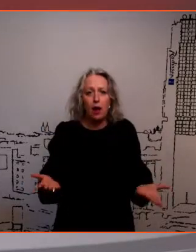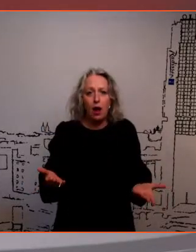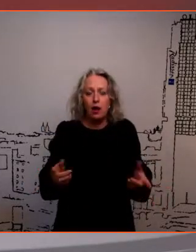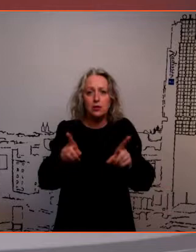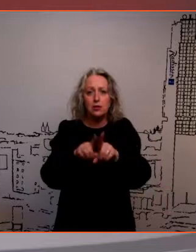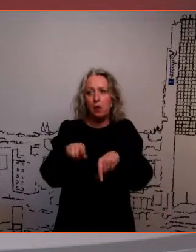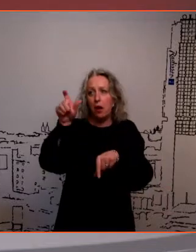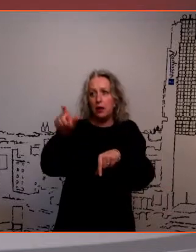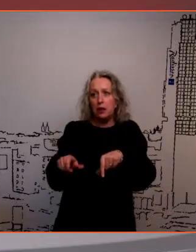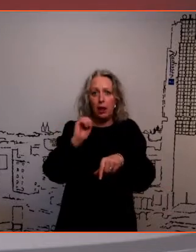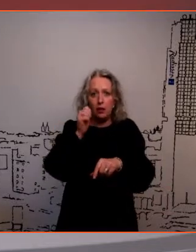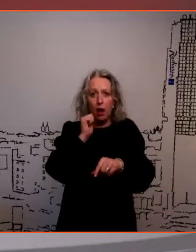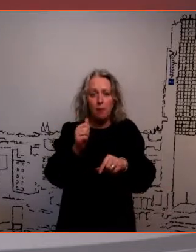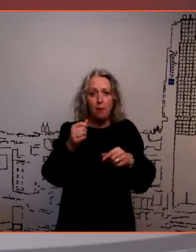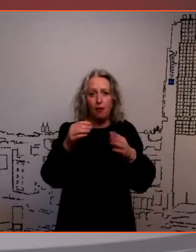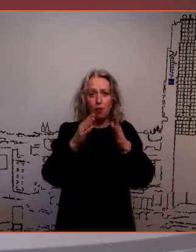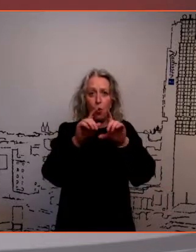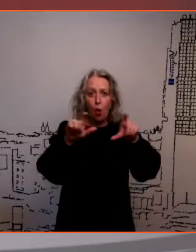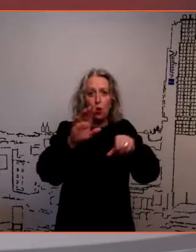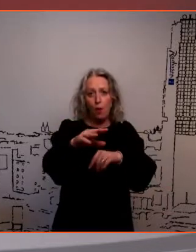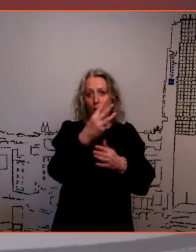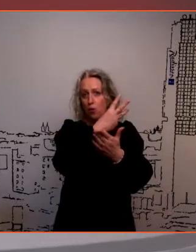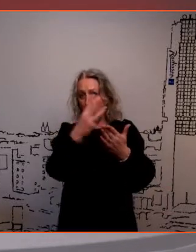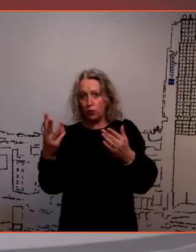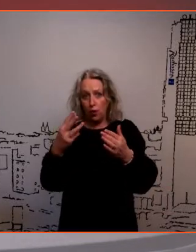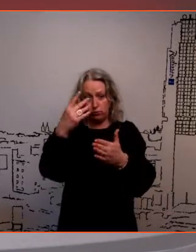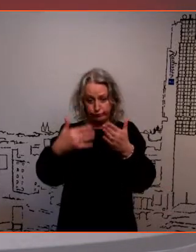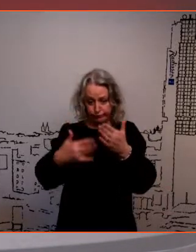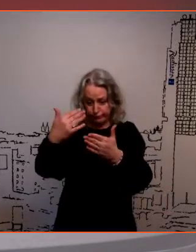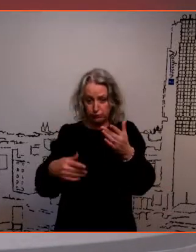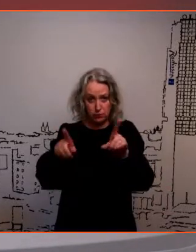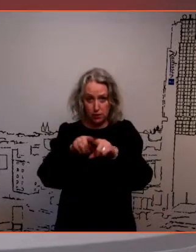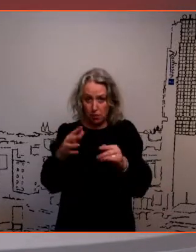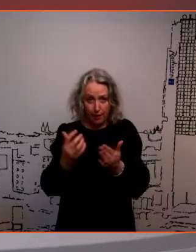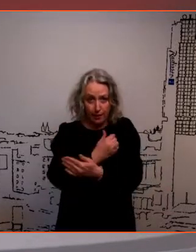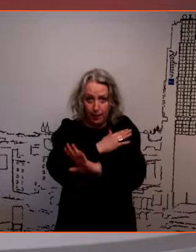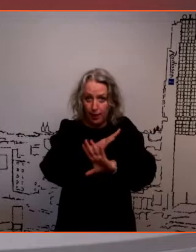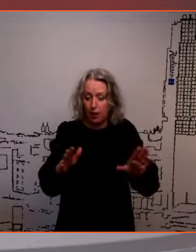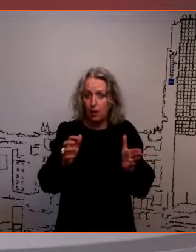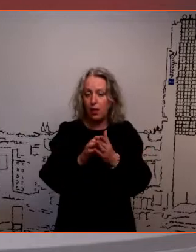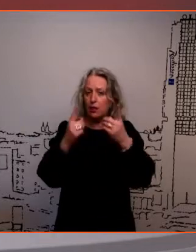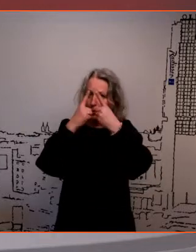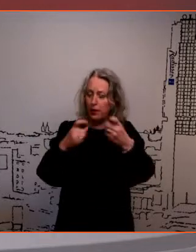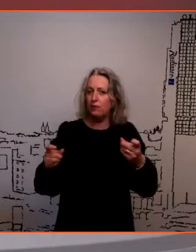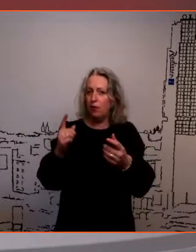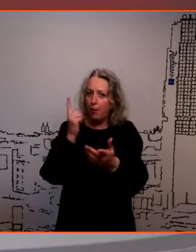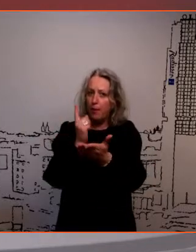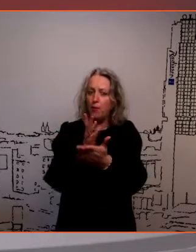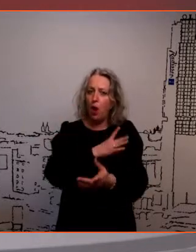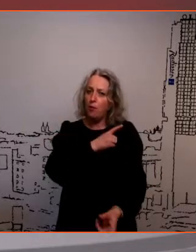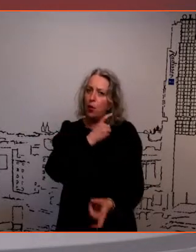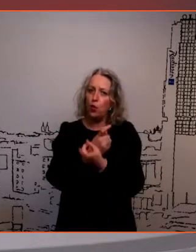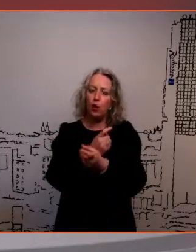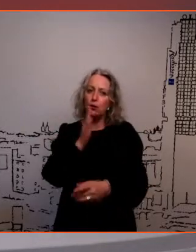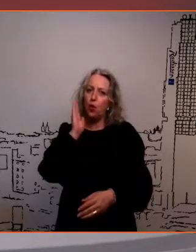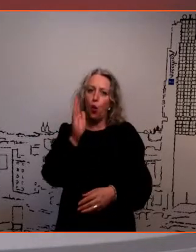kes ei käi seal koolil heliga päev, ei pruugis ta leida. Et selles mõttes seda infot tuleb kui julgeda, küsida otse, kooli